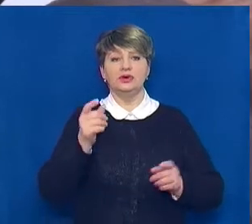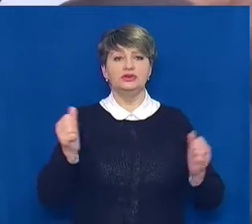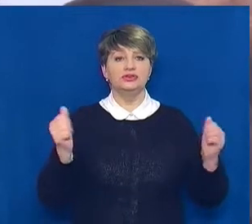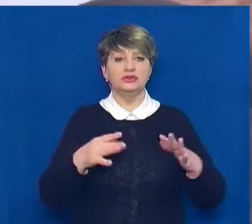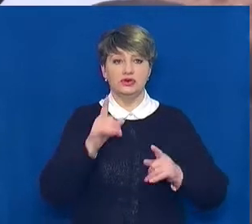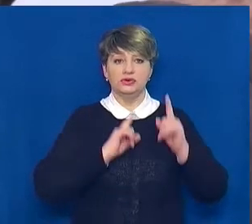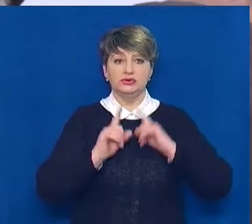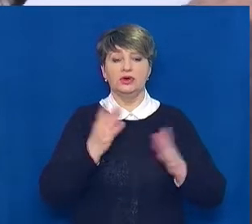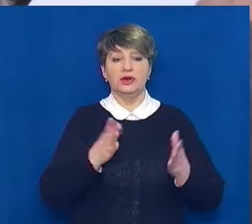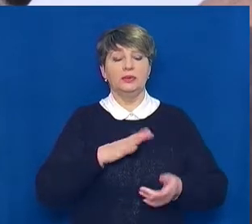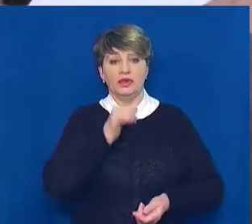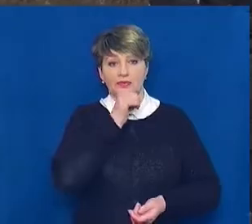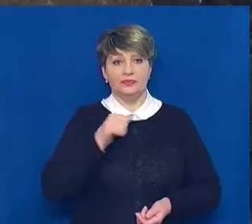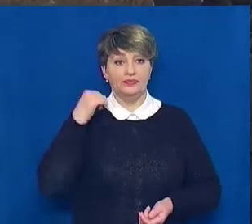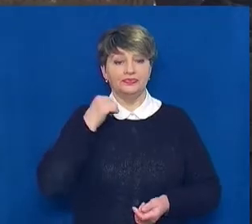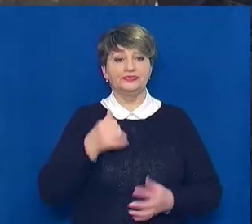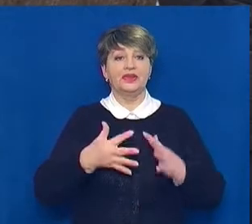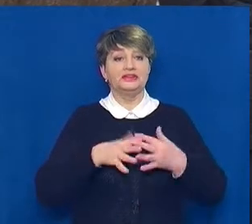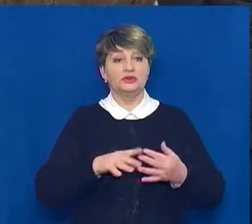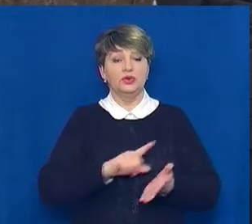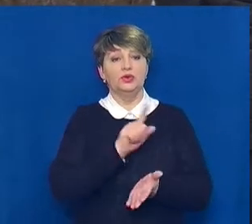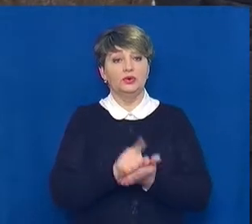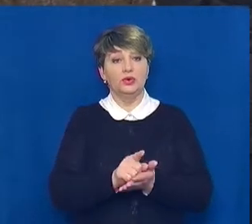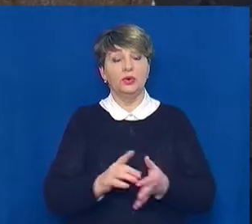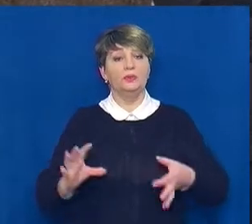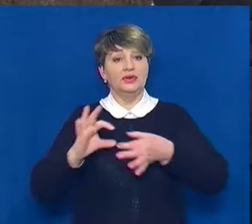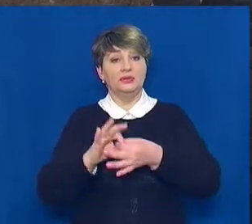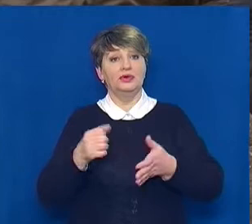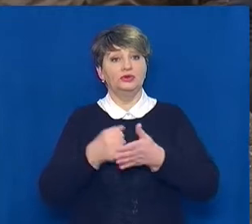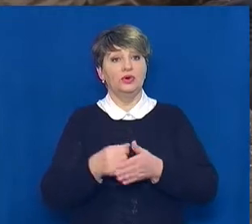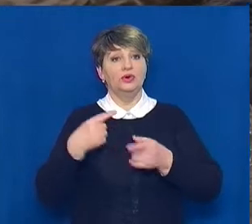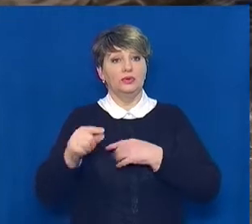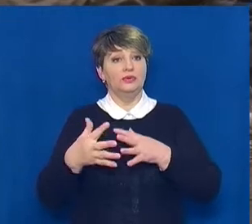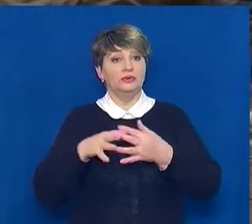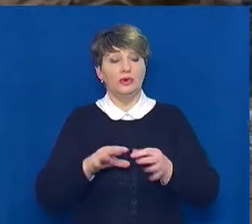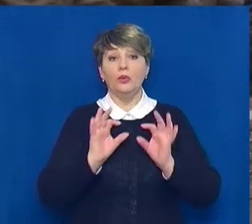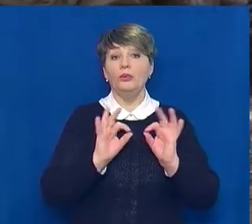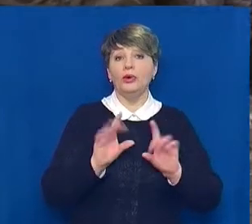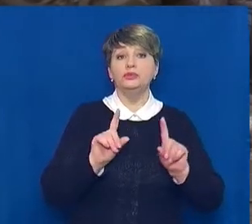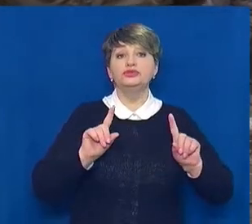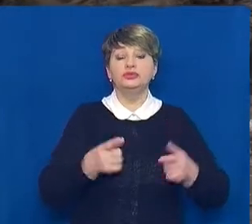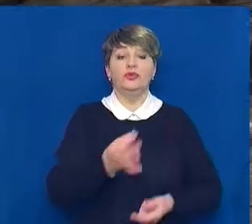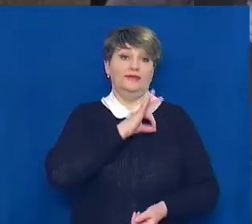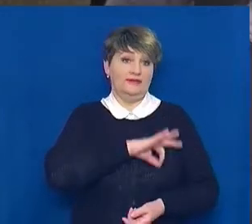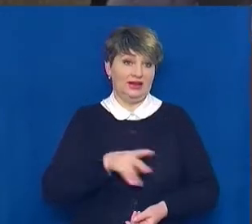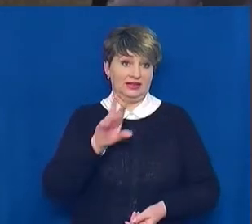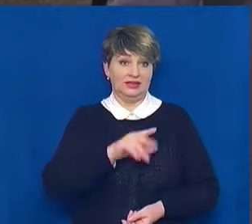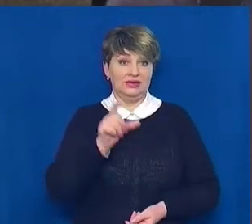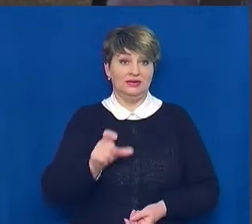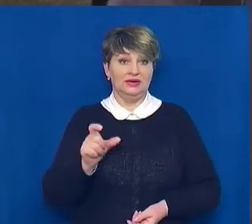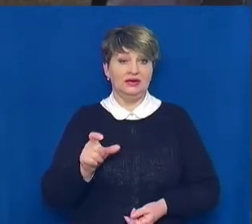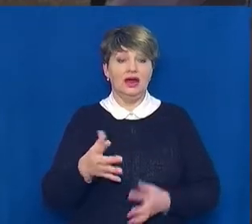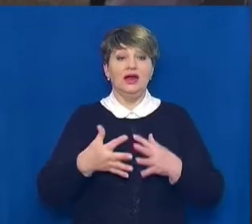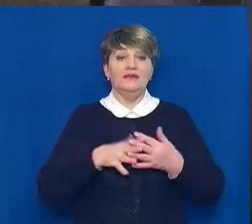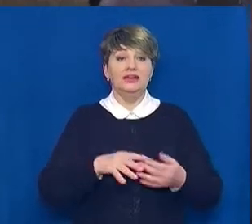торік у квітні, село варто приєднати до будища, говорить Володимир Рафаїлов. Пояснює, чому це вигідно для людей. Селі можна